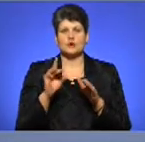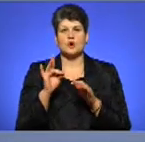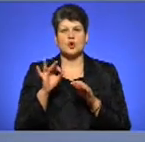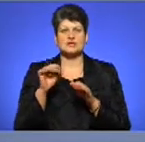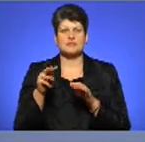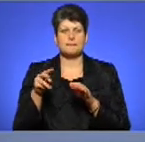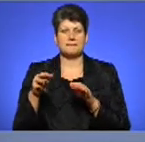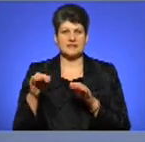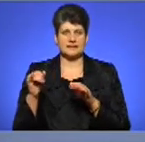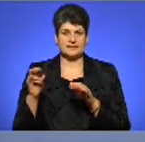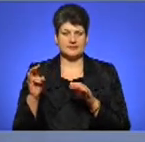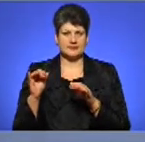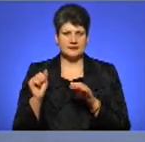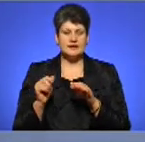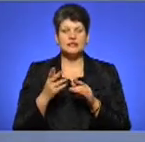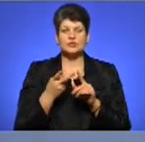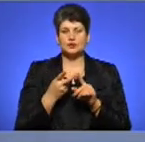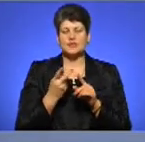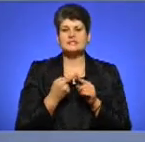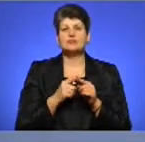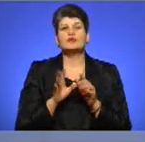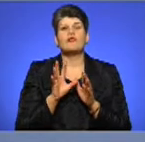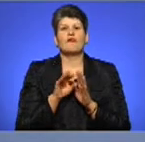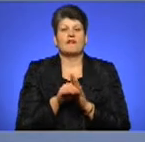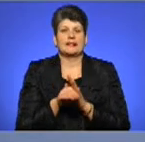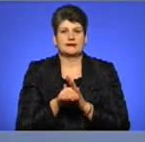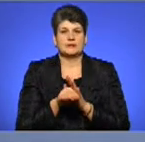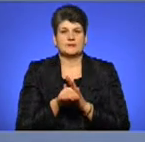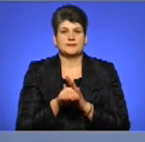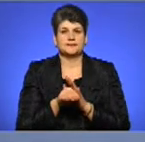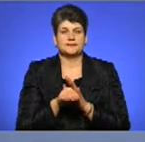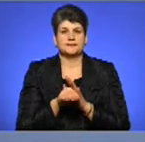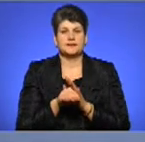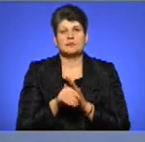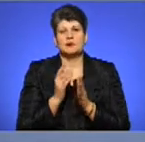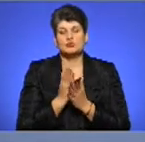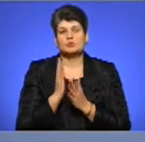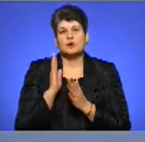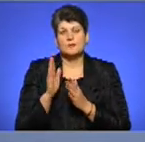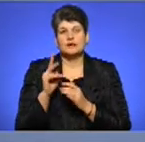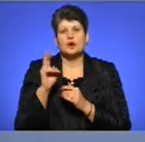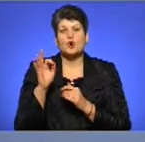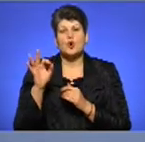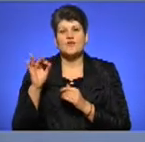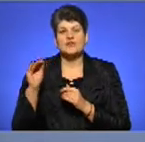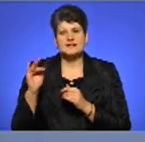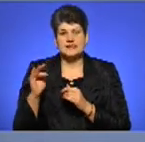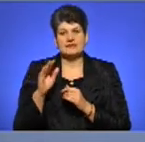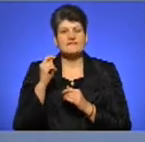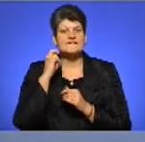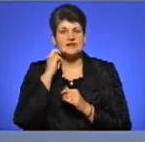Друге, це буде введений, ми будемо мати коефіцієнт віку автомобіля